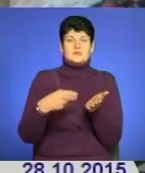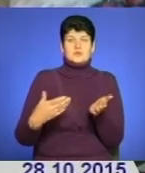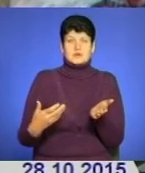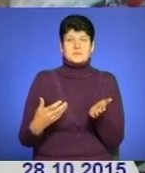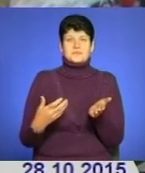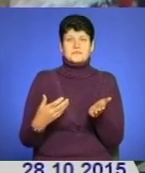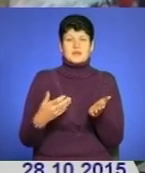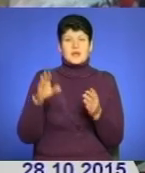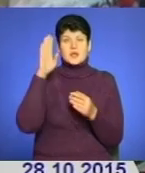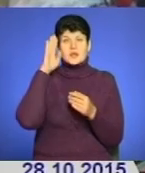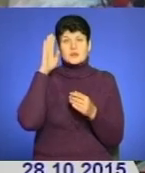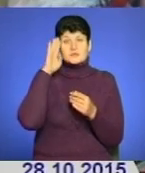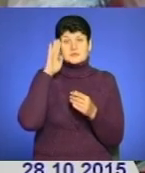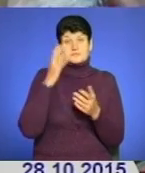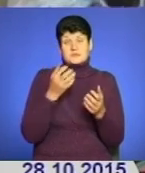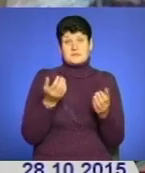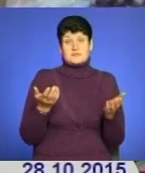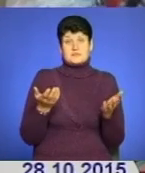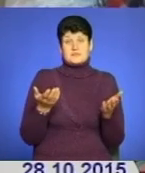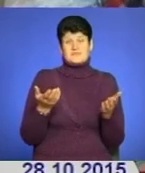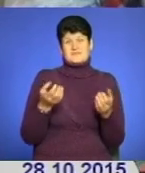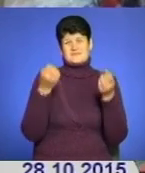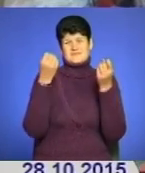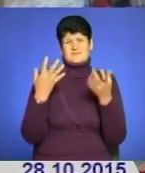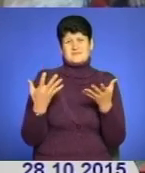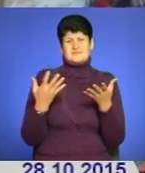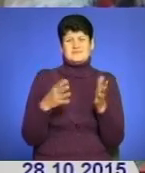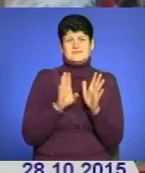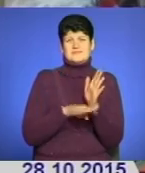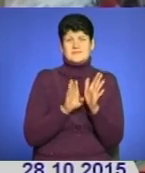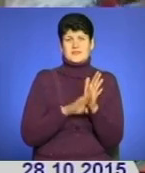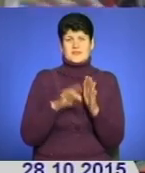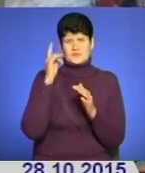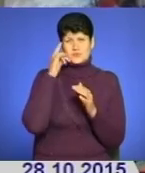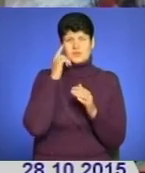хлопці зазвичай сприймаються як якусь таку формальність, вони більше на тих актах пишуть нам якісь привітання.